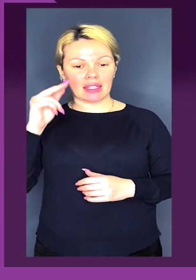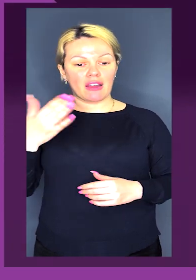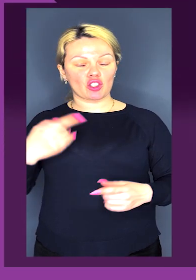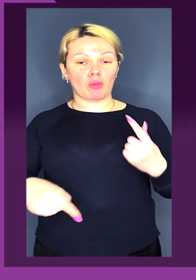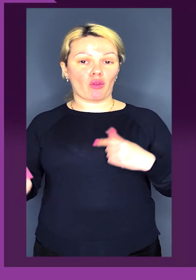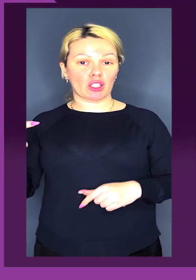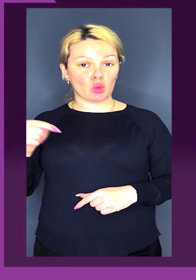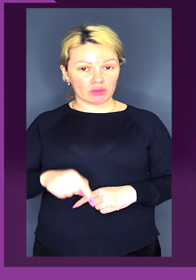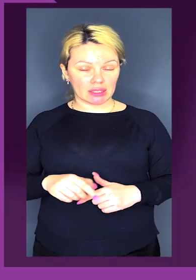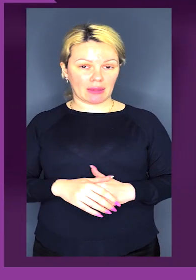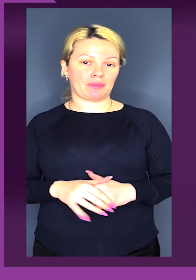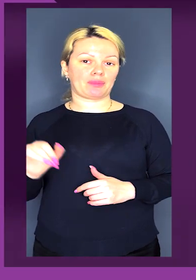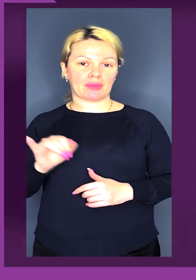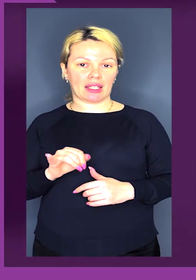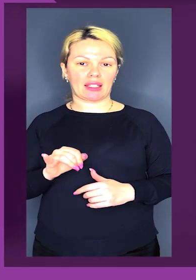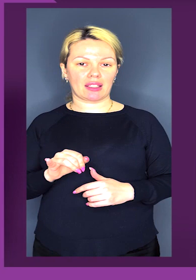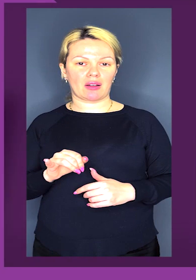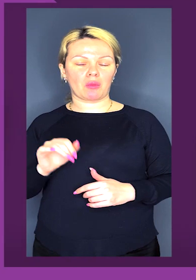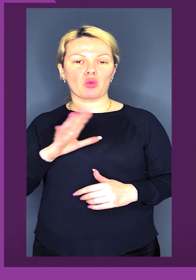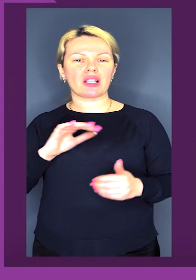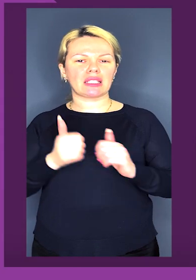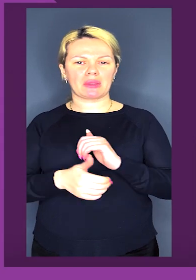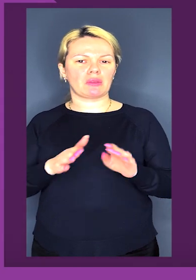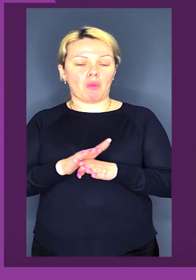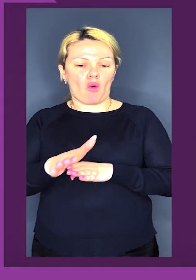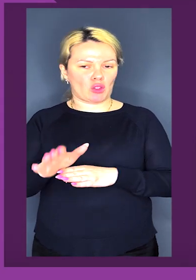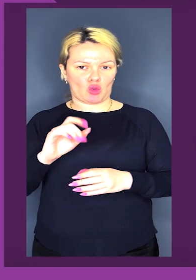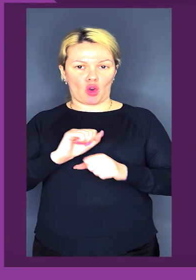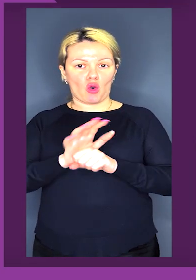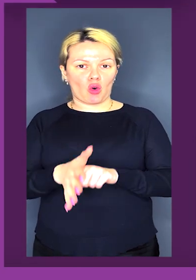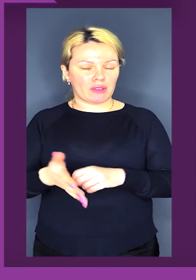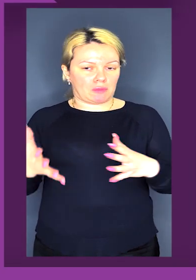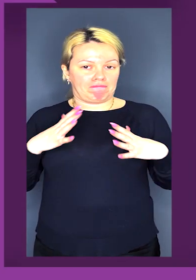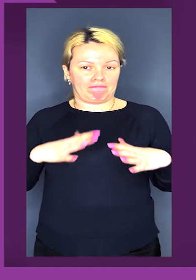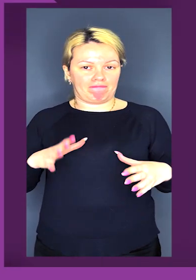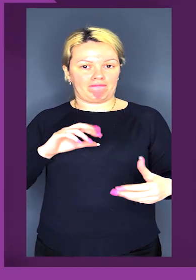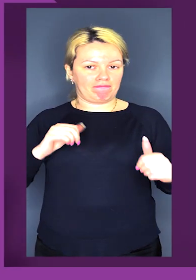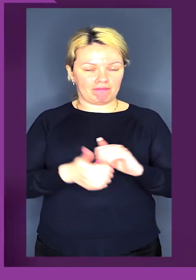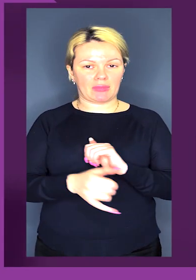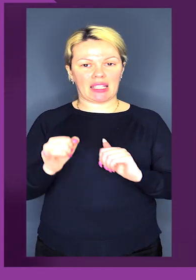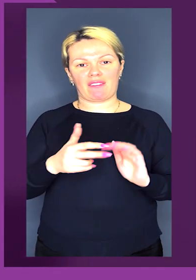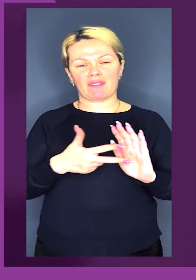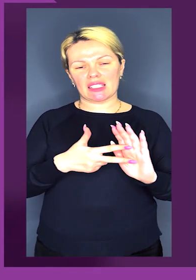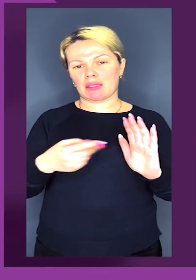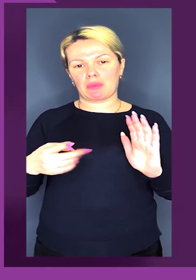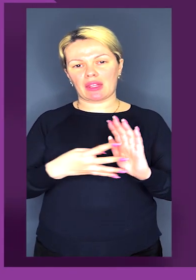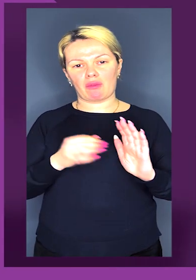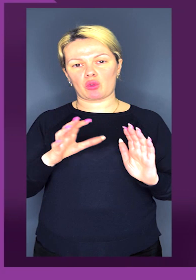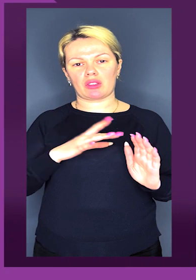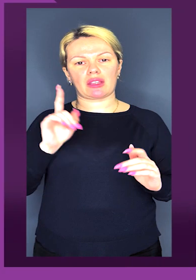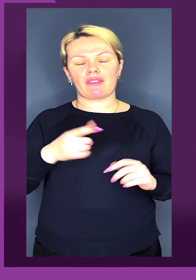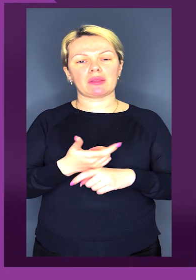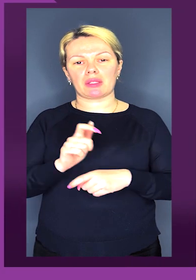Китай вже повернувся, їхня країна була закрита повністю на ковід. Останній, мабуть, із 8-9,